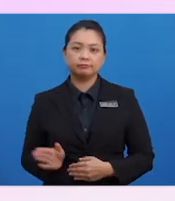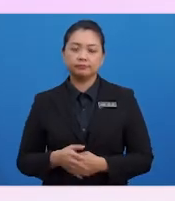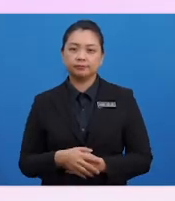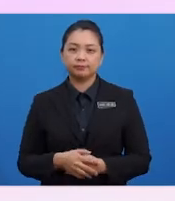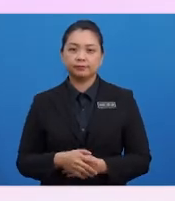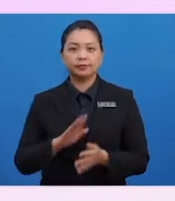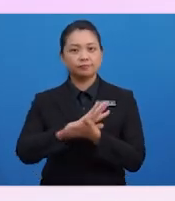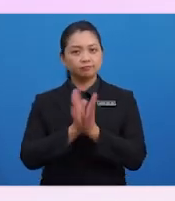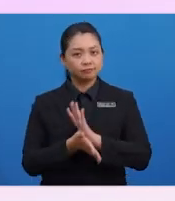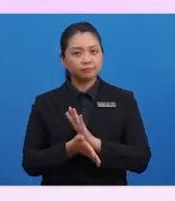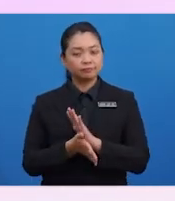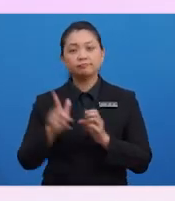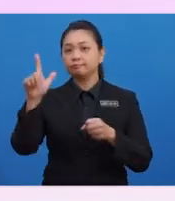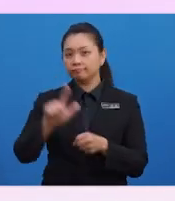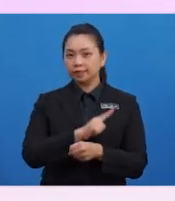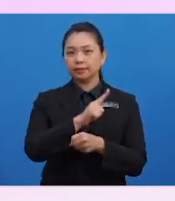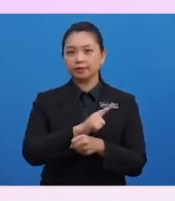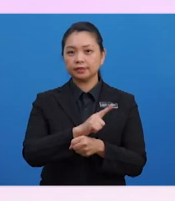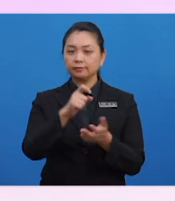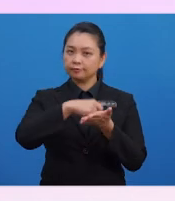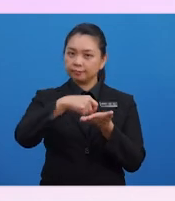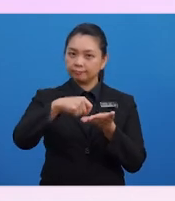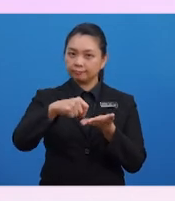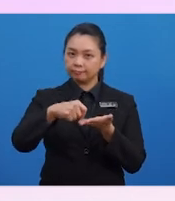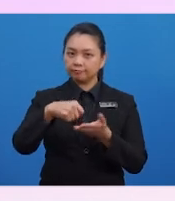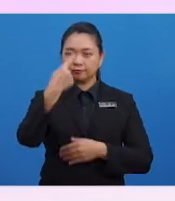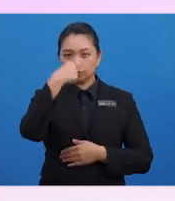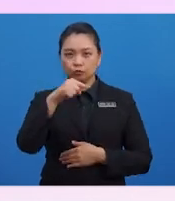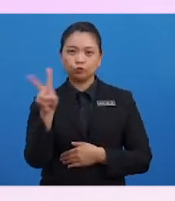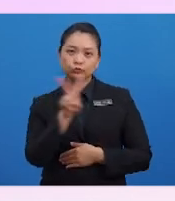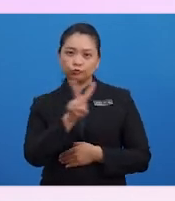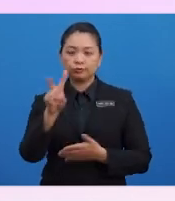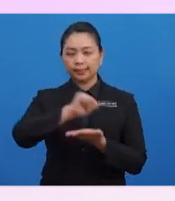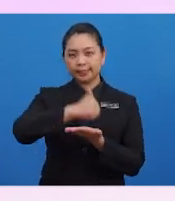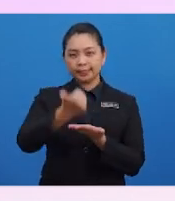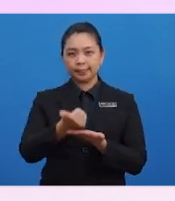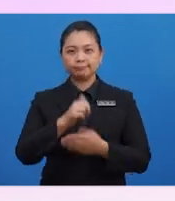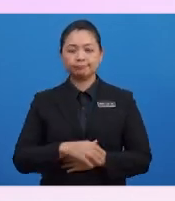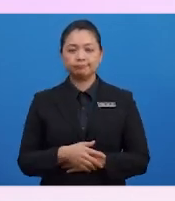Maka, lengkaplah sudah catatan untuk kedua-dua akaun.